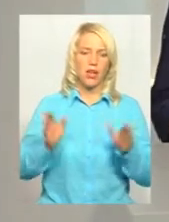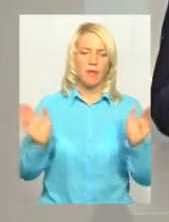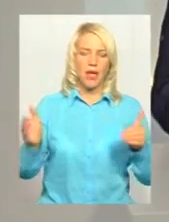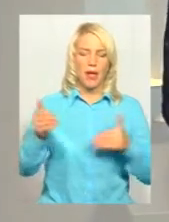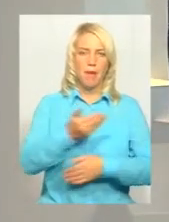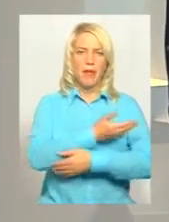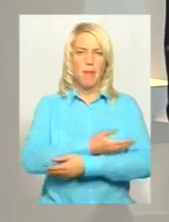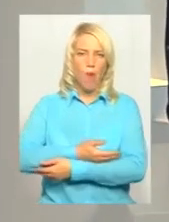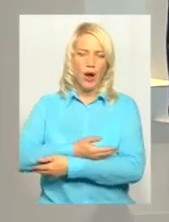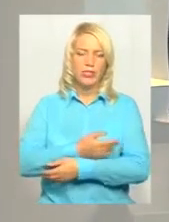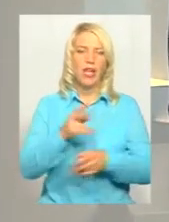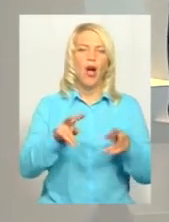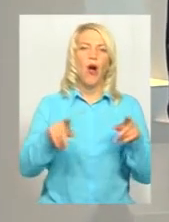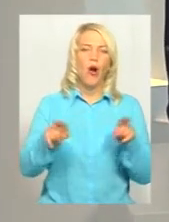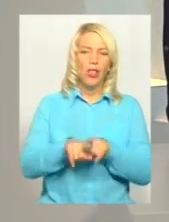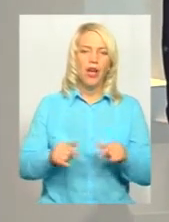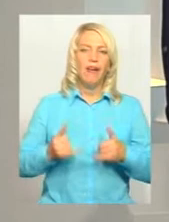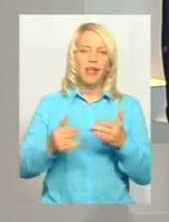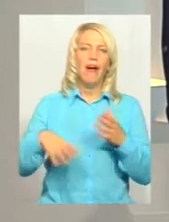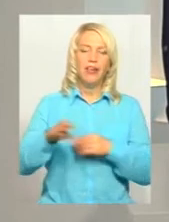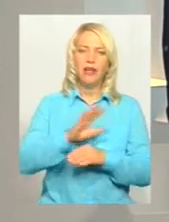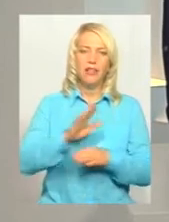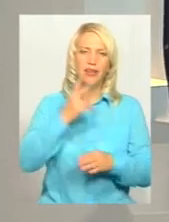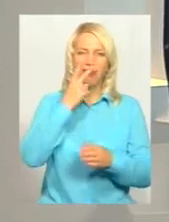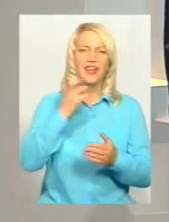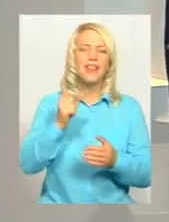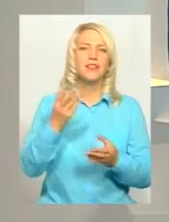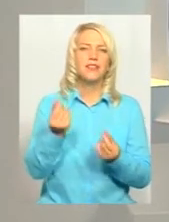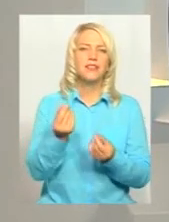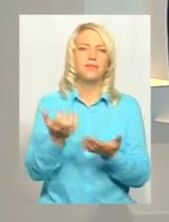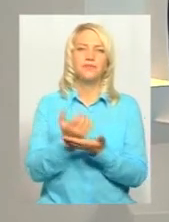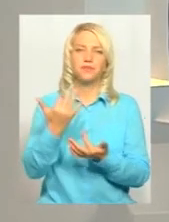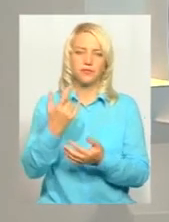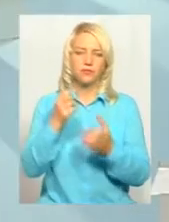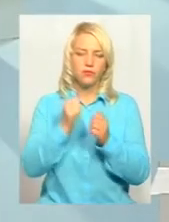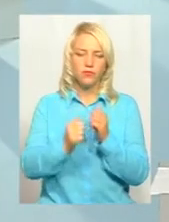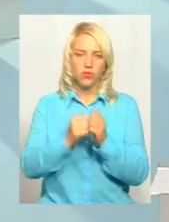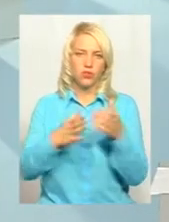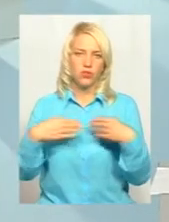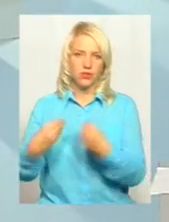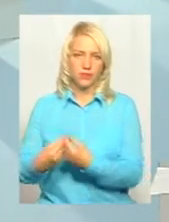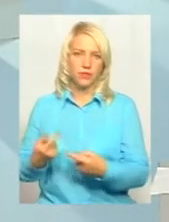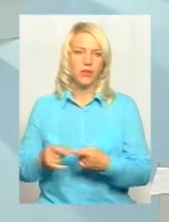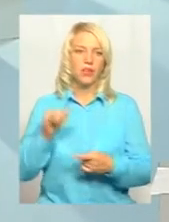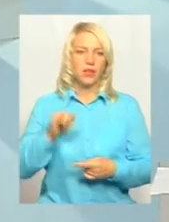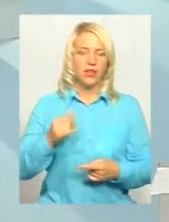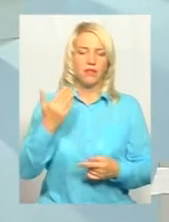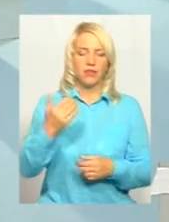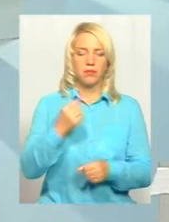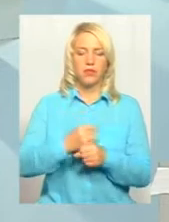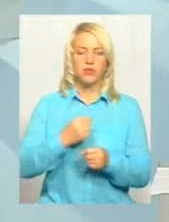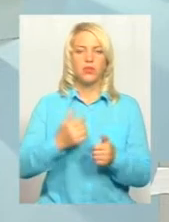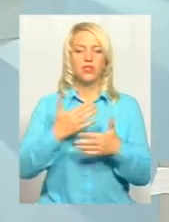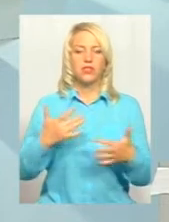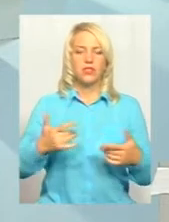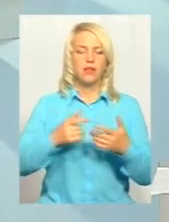соціальних статків, що вони потрібні для українок. А ви в департаменті судзахисту ж з різними категоріями населення працюєте. От